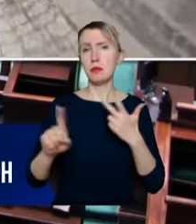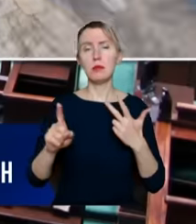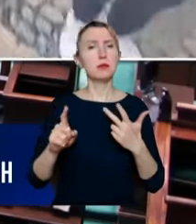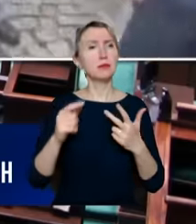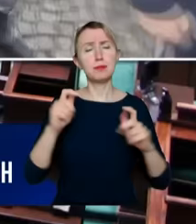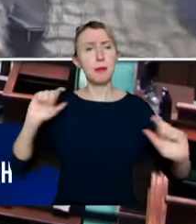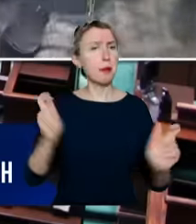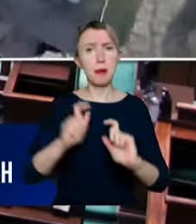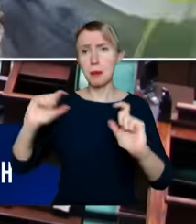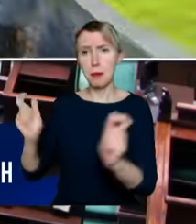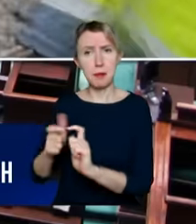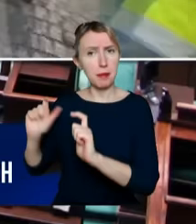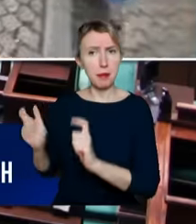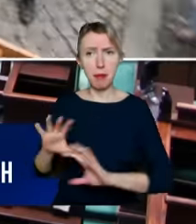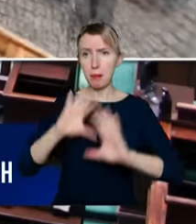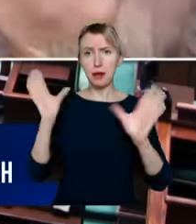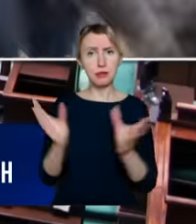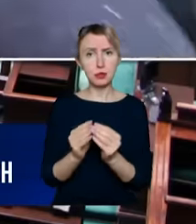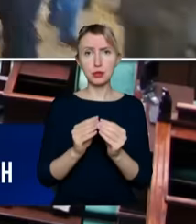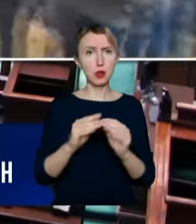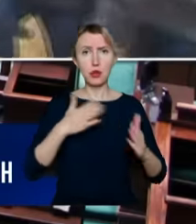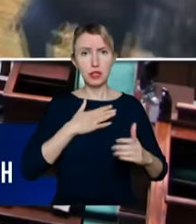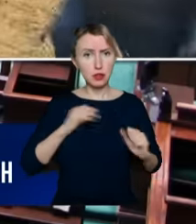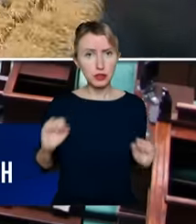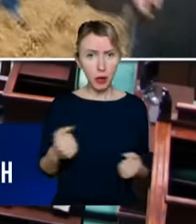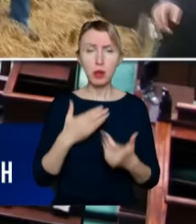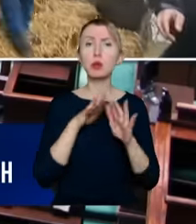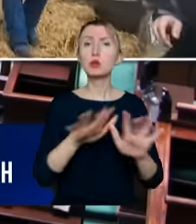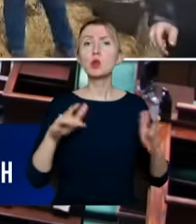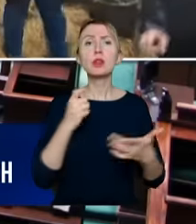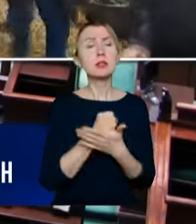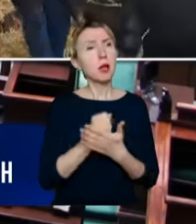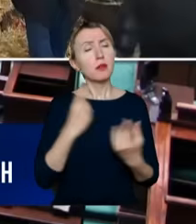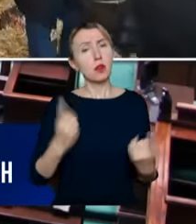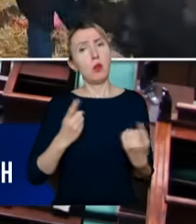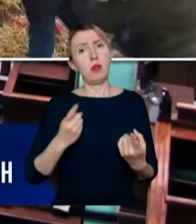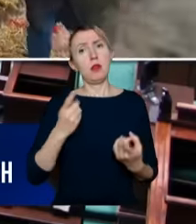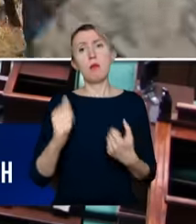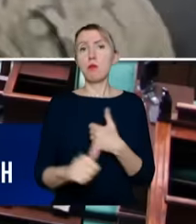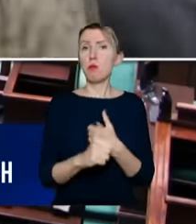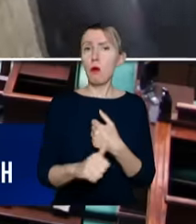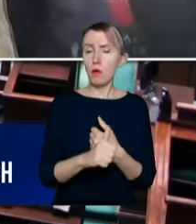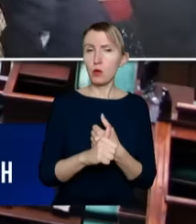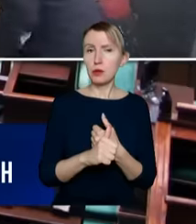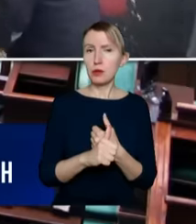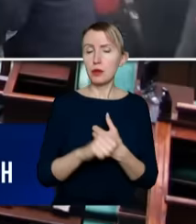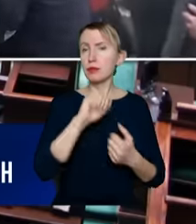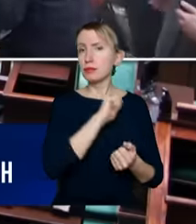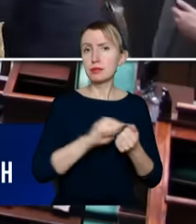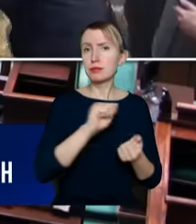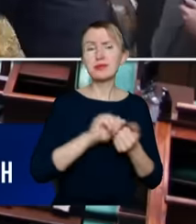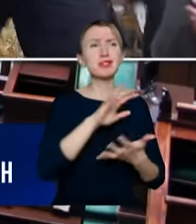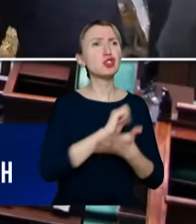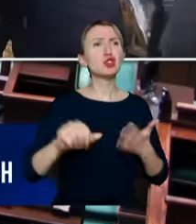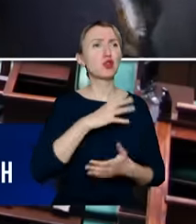tutaj jest bardzo dużo tych elementów, które tak naprawdę wprowadzają destrukcję gospodarstwa,